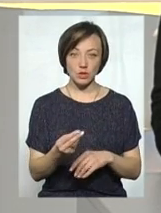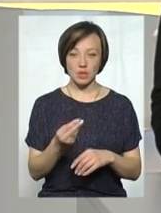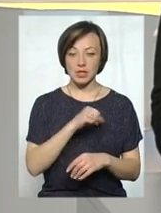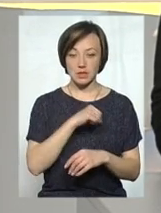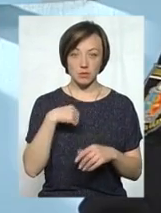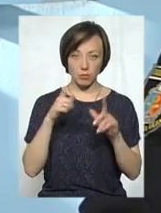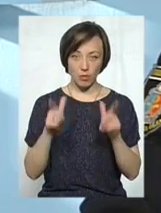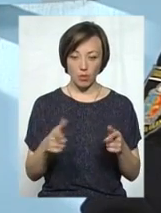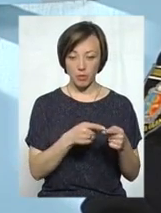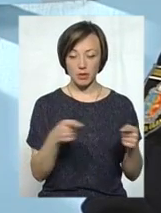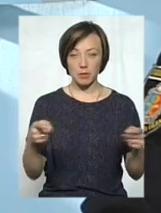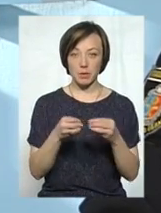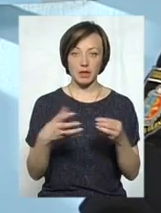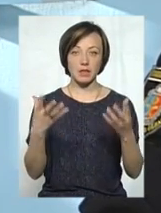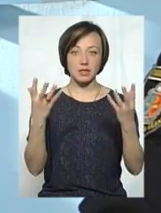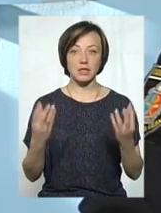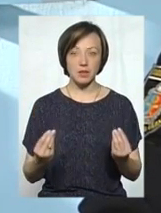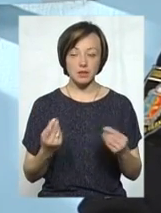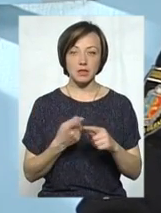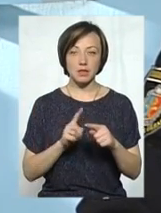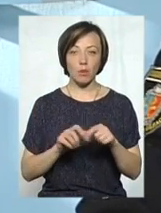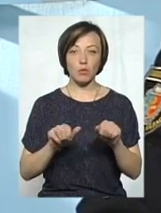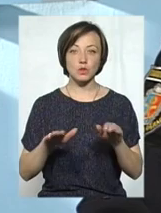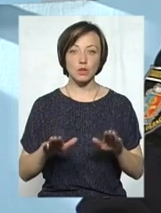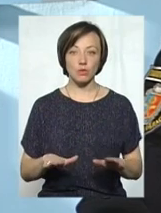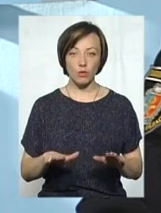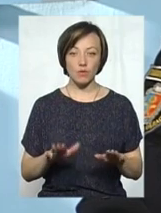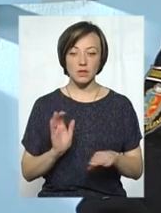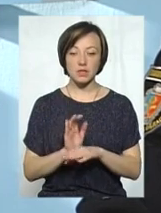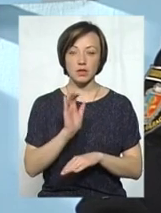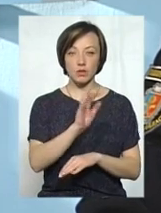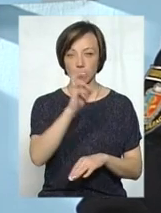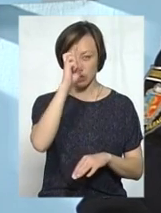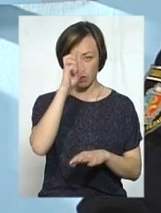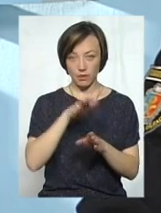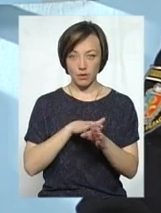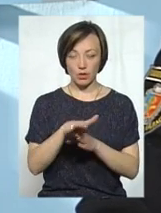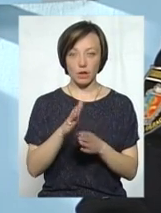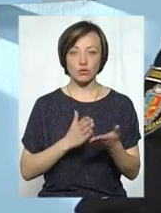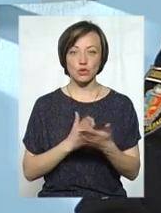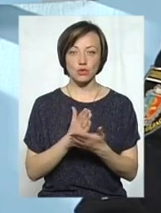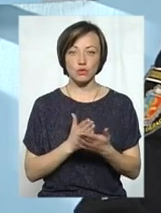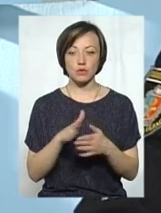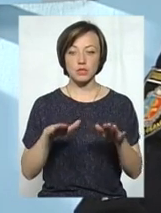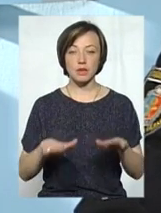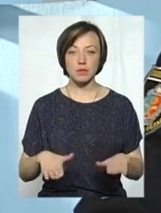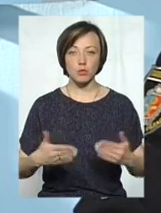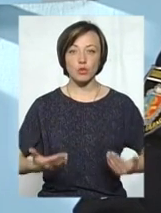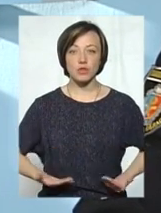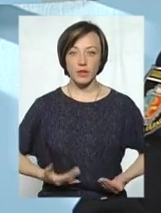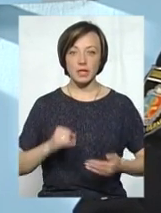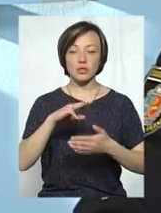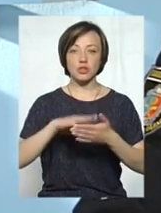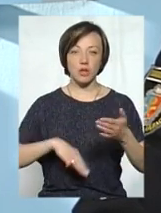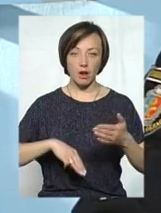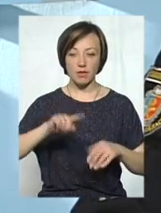добровільному порядку протягом 15 днів, ця постанова скеровується до Державної виконавчої служби за місцем проживання, і штраф